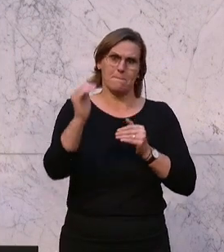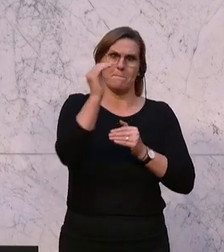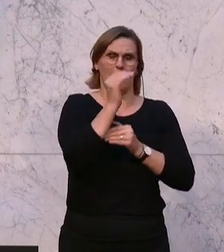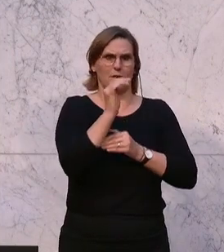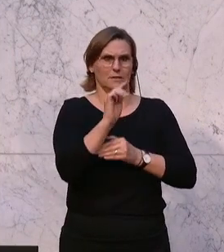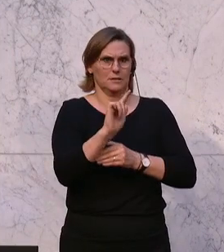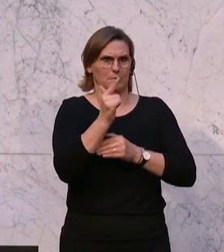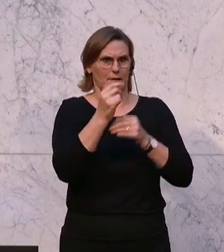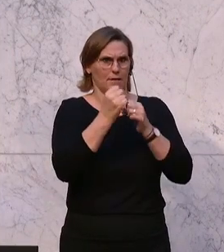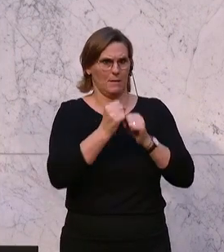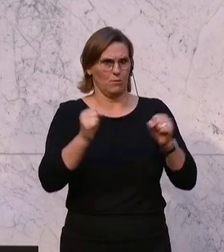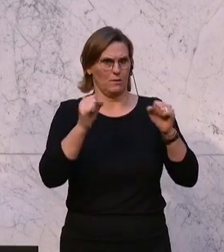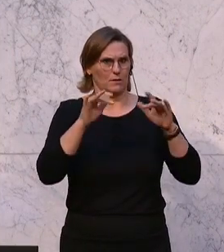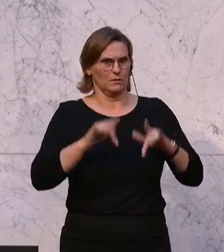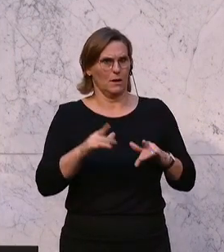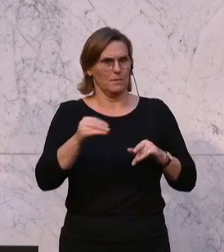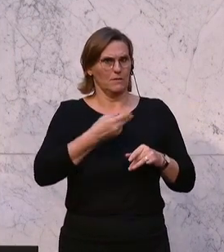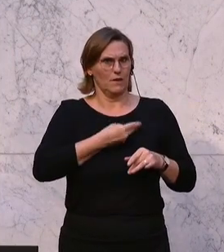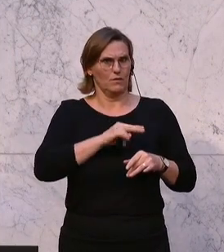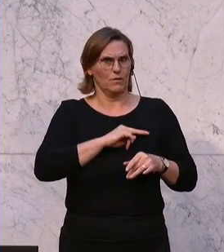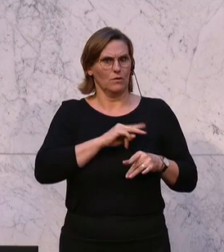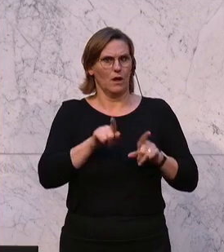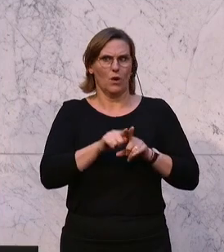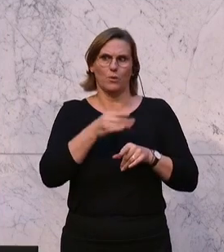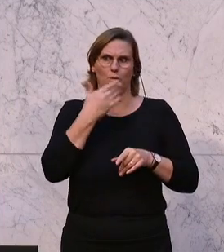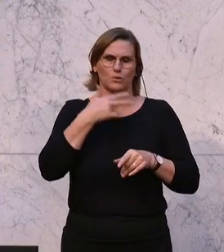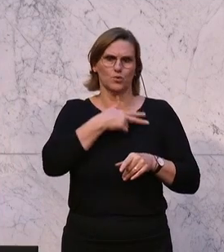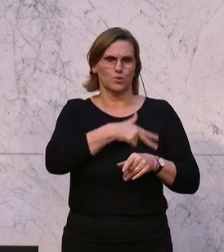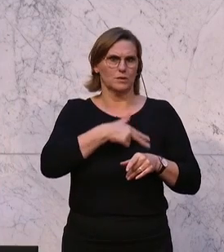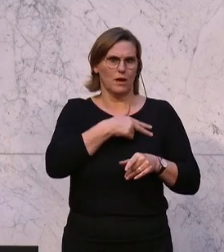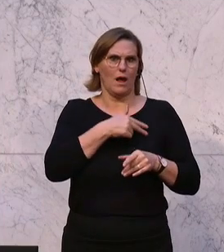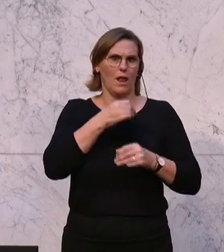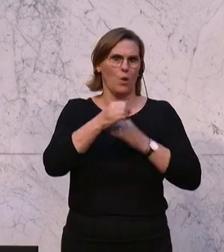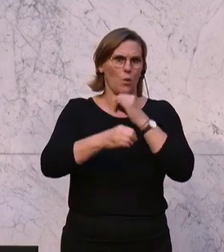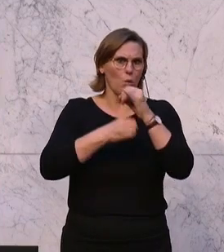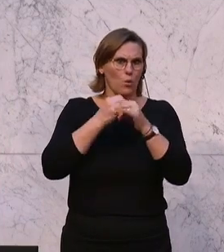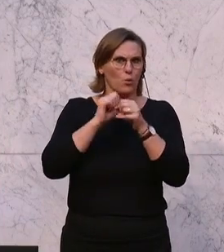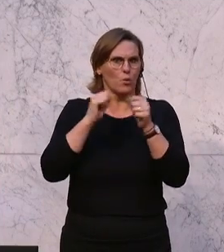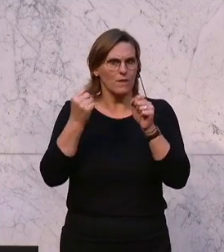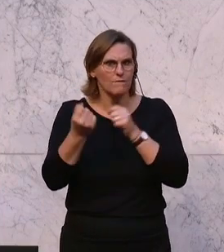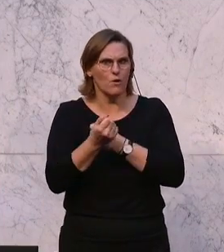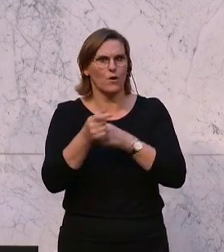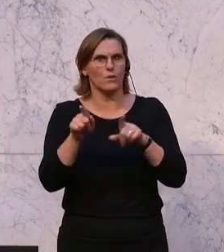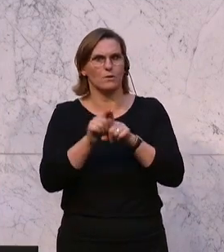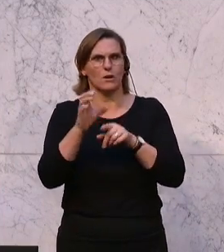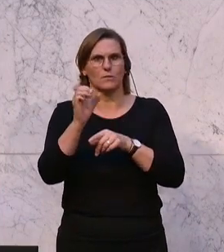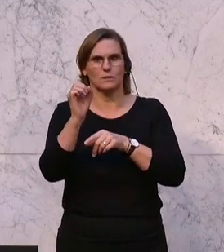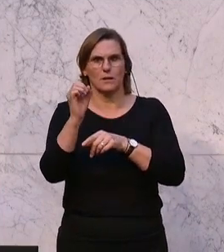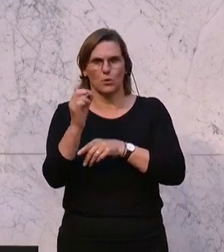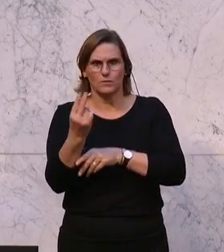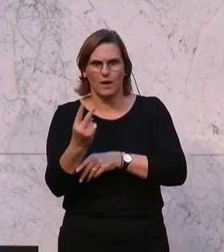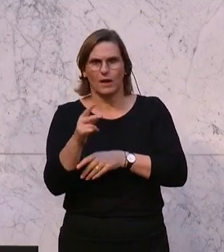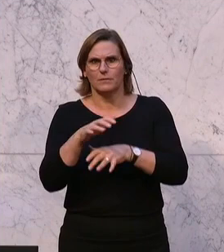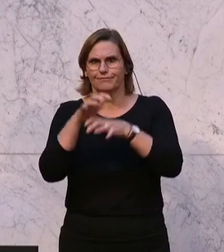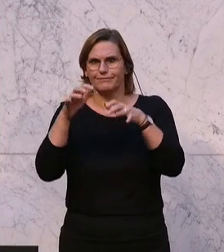gegeben hat. Mitverantwortlich dafür, Ihre A-Soziale Öko-Reform, die Sie da gemacht haben, Steuerreform mit der CO2-Steuer und